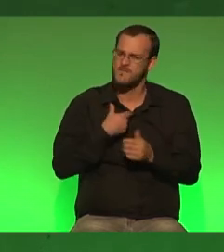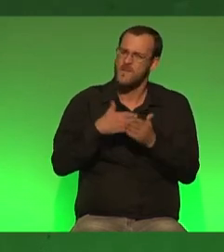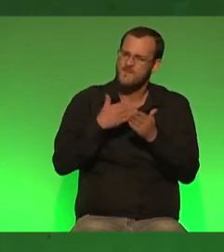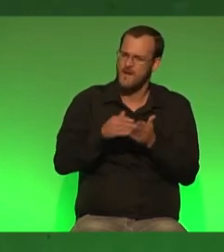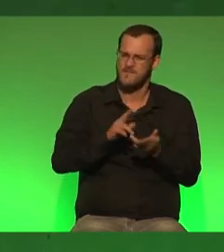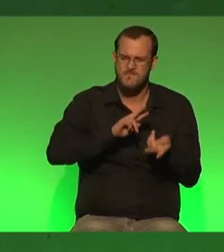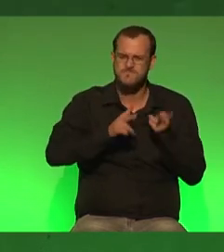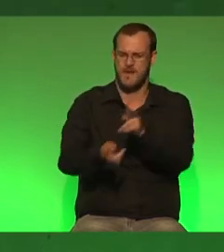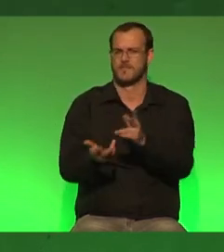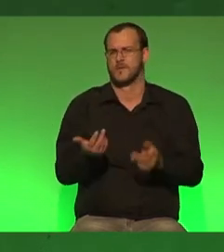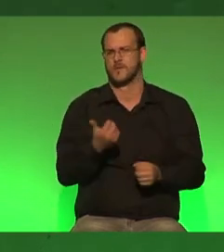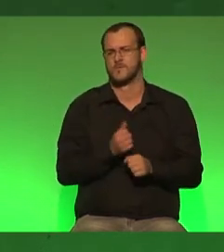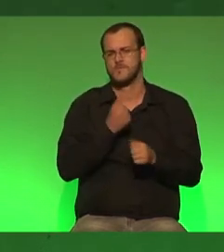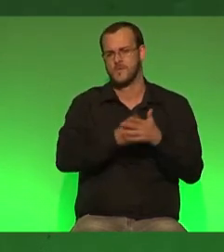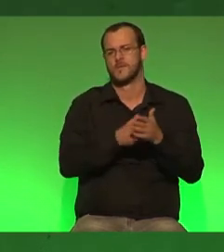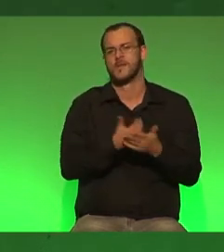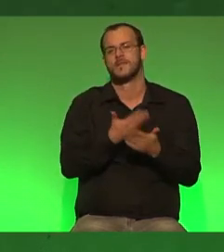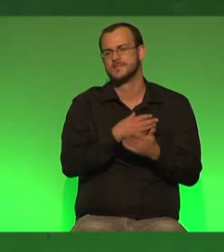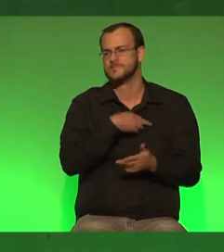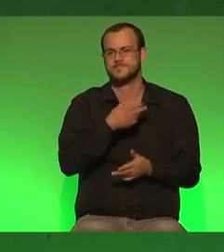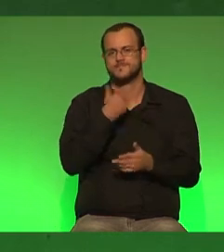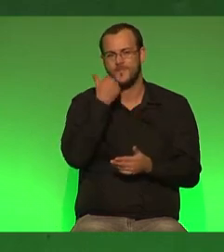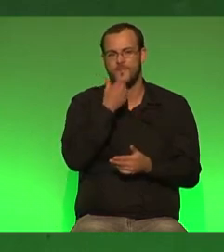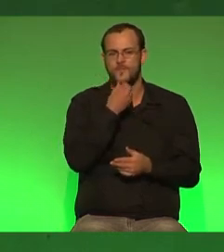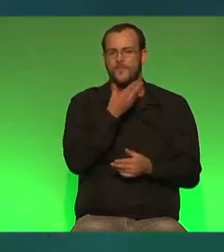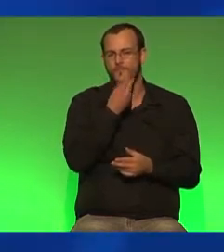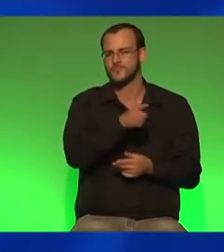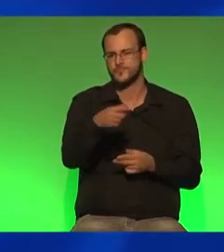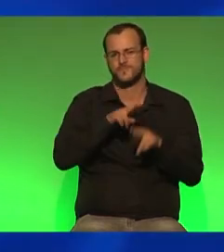für Veränderungen streiten und darum bitte ich euch erneut um euer Vertrauen. Ganz vielen Dank.